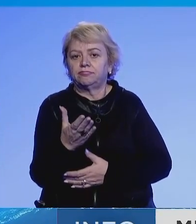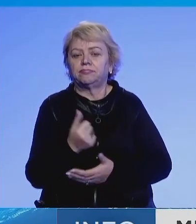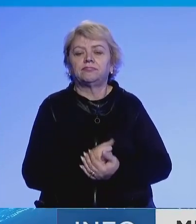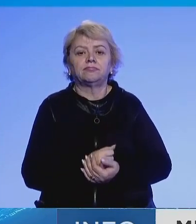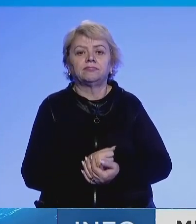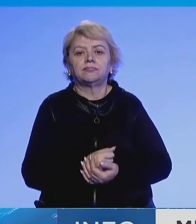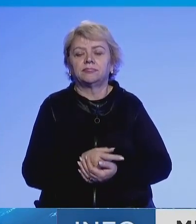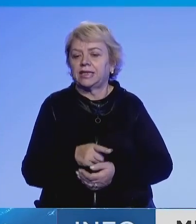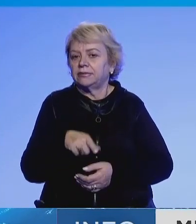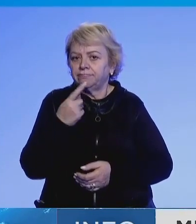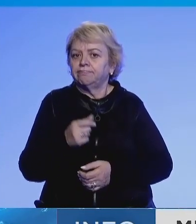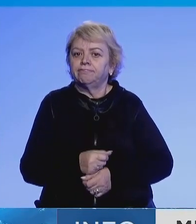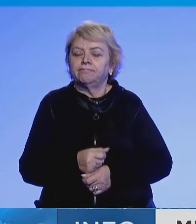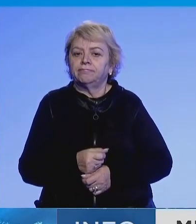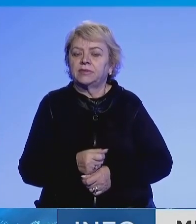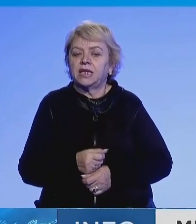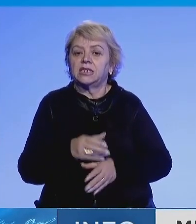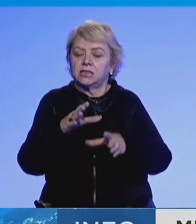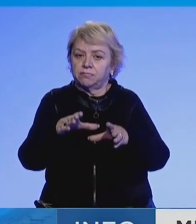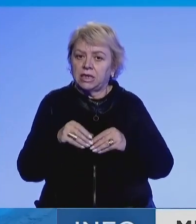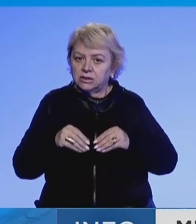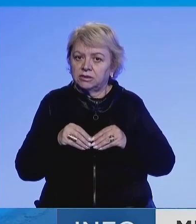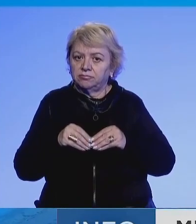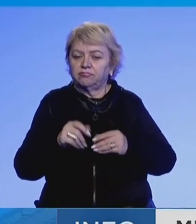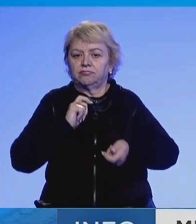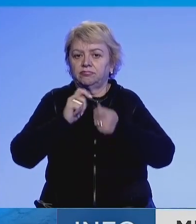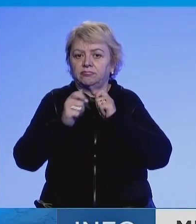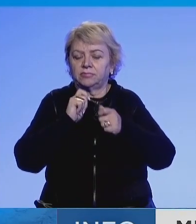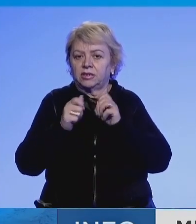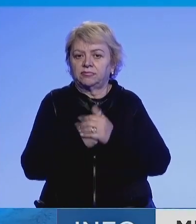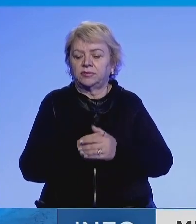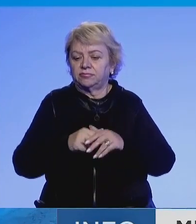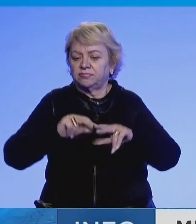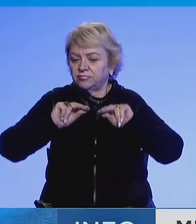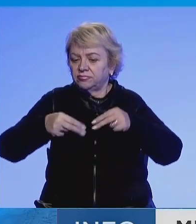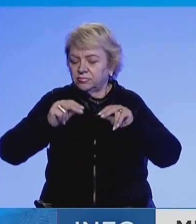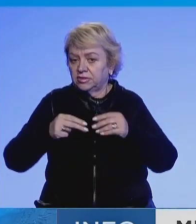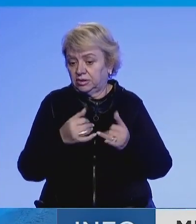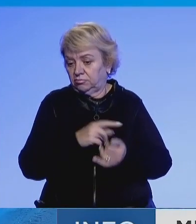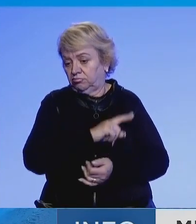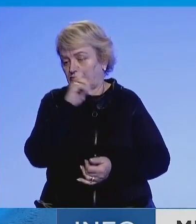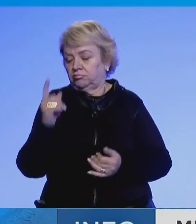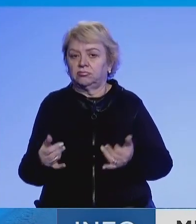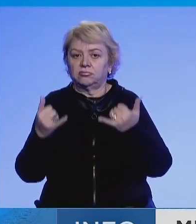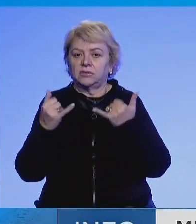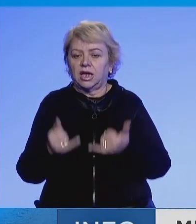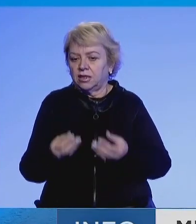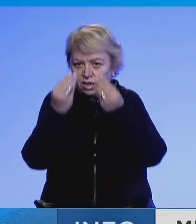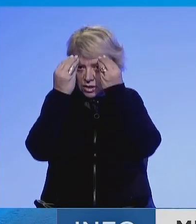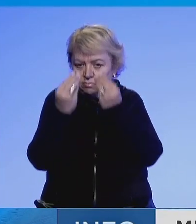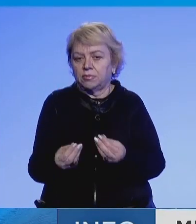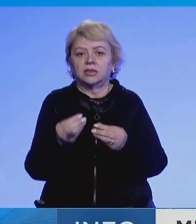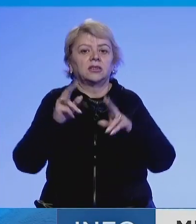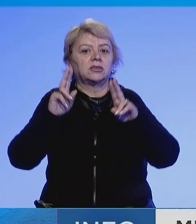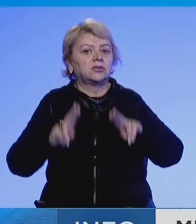këmbëgullje, si që thai, për zbatimin e plot të marveshjeve të aritura deri më tani, si dhe me respektimin e